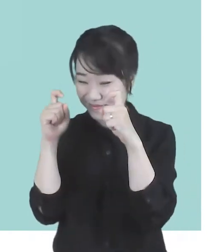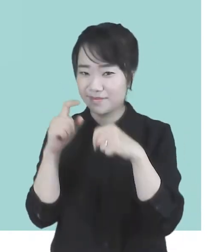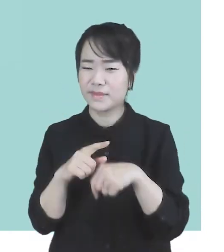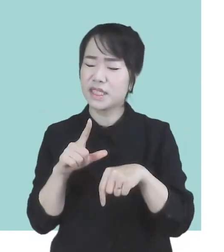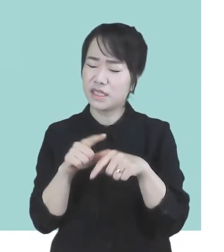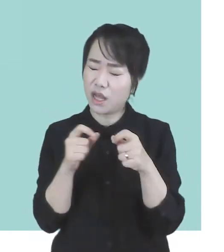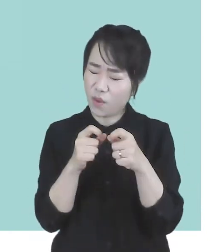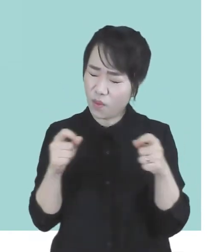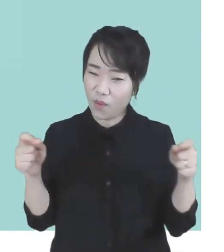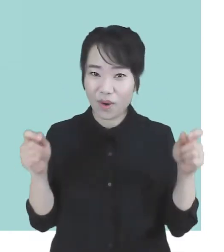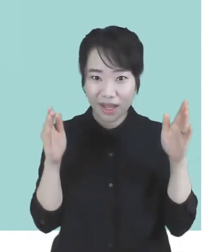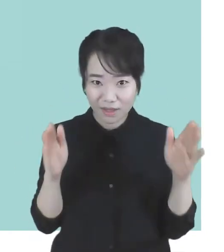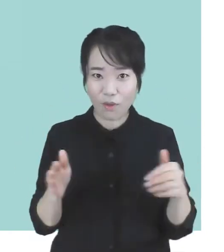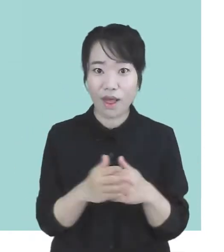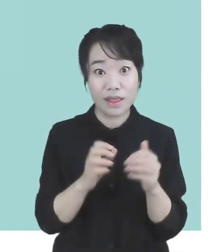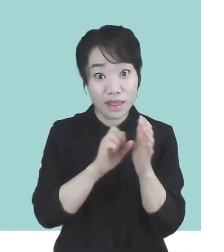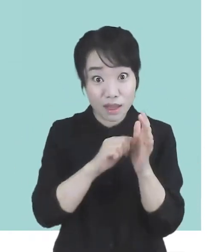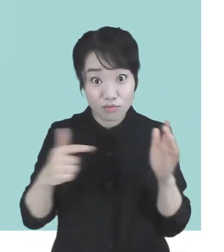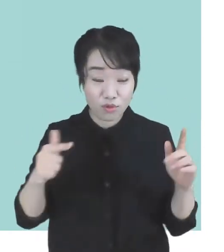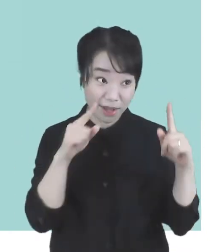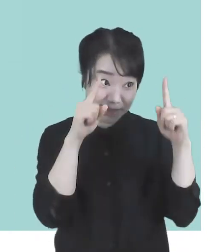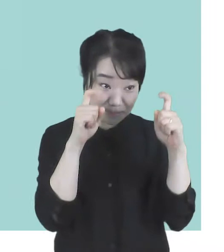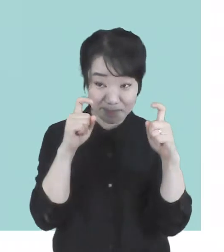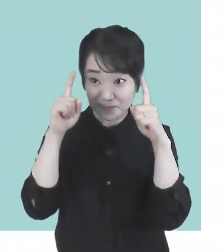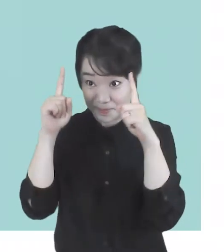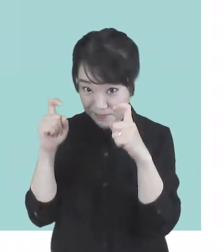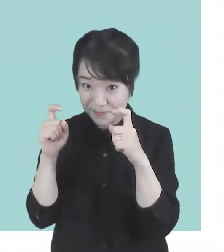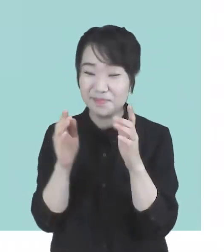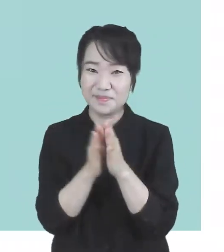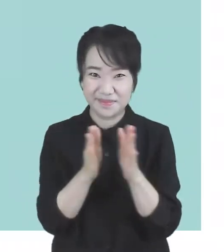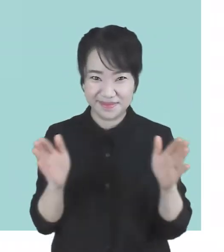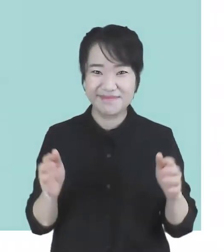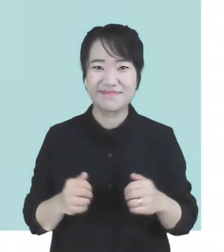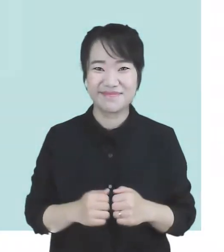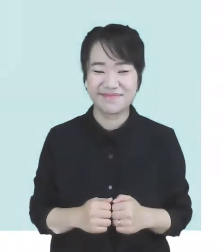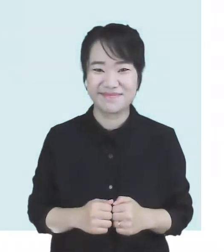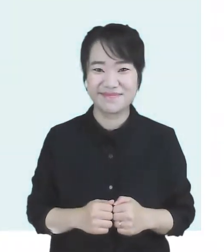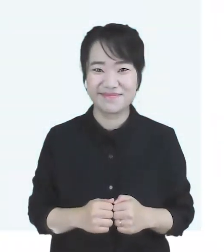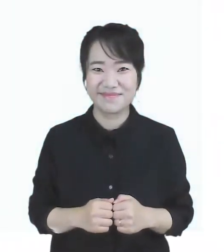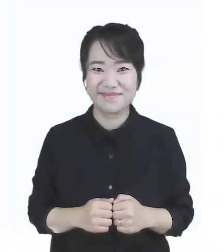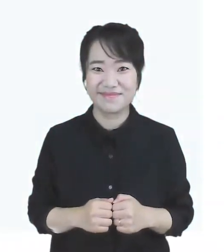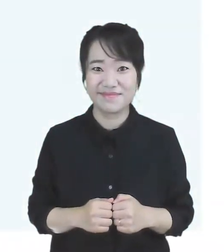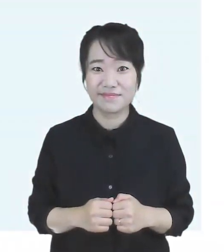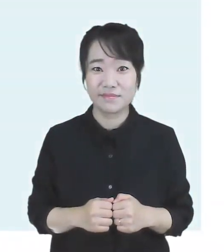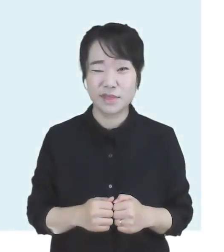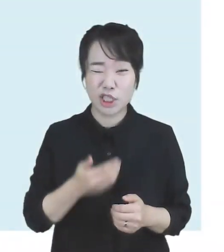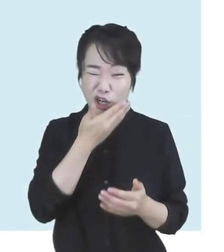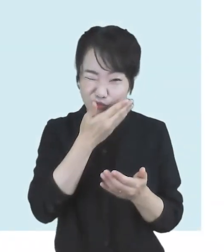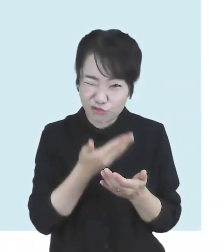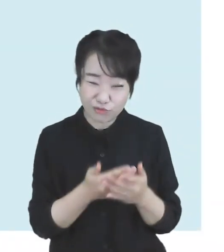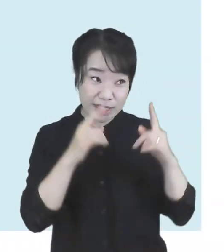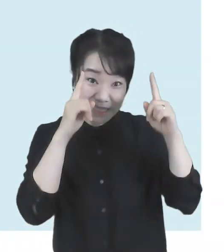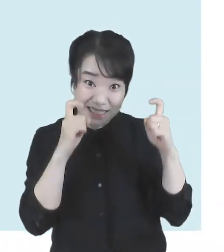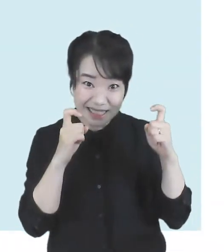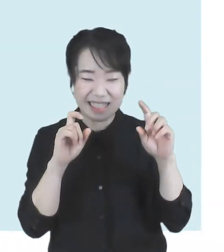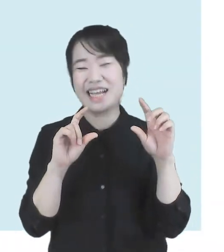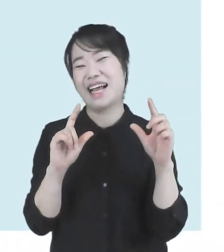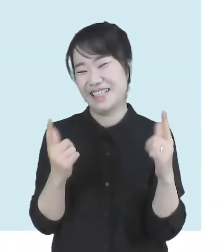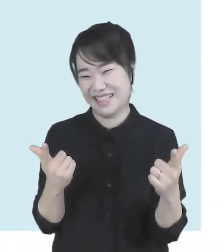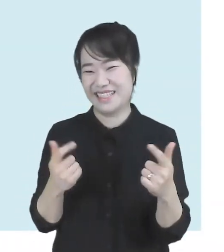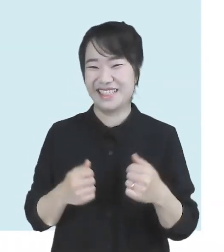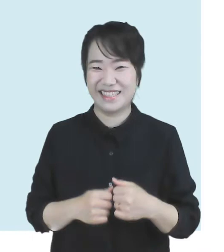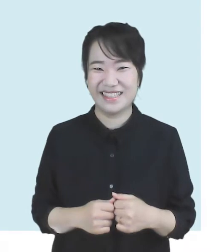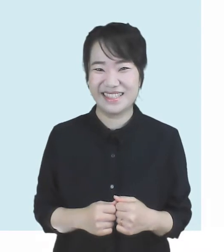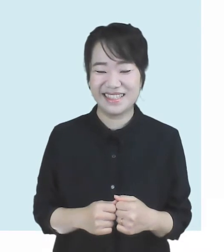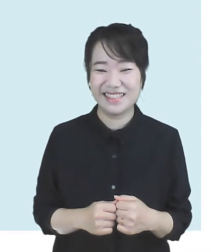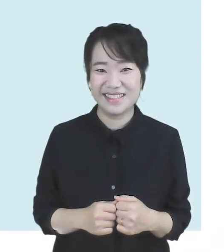꽤 긴 시간 동안 물건에 대한 사진을 찍기 시작했다. 대단한 사진은 아니고